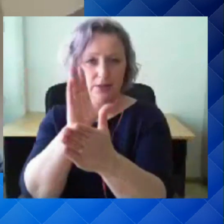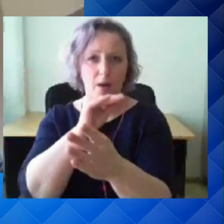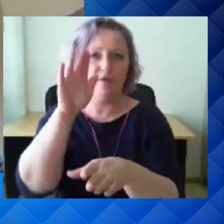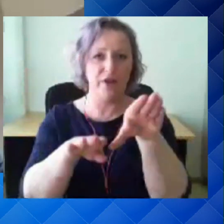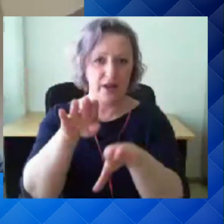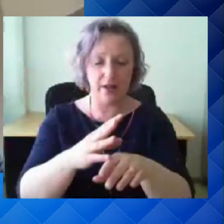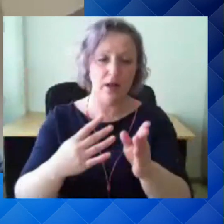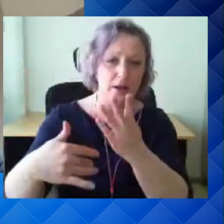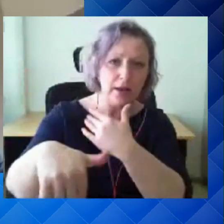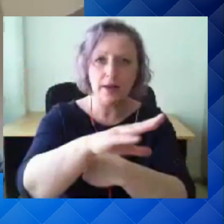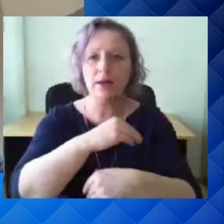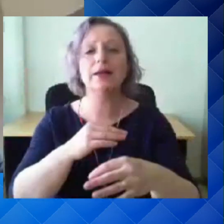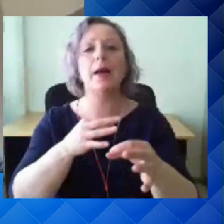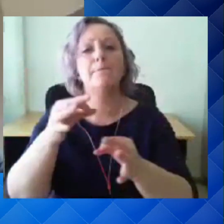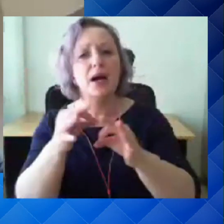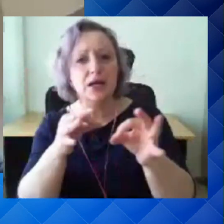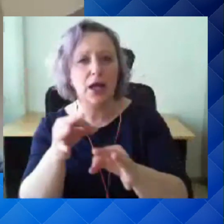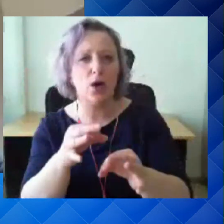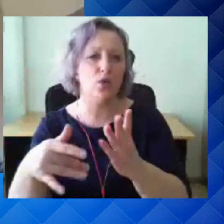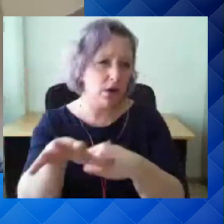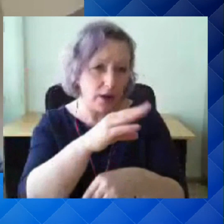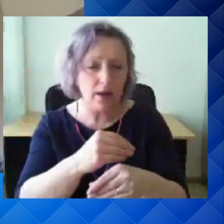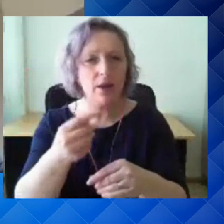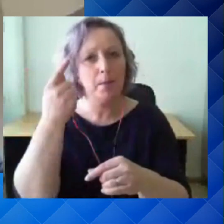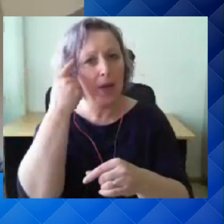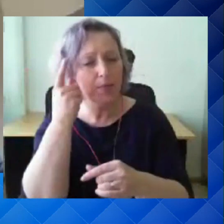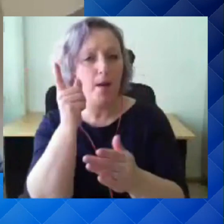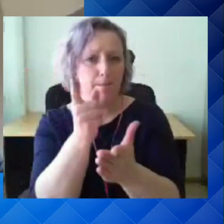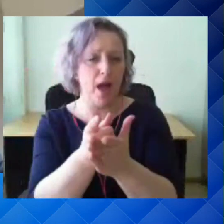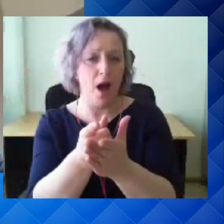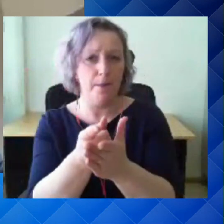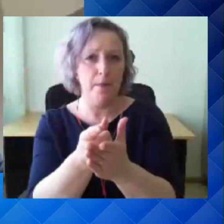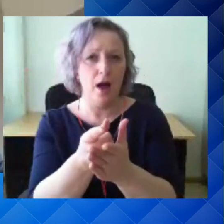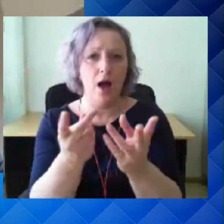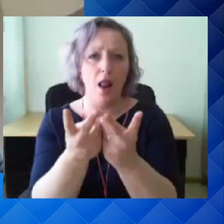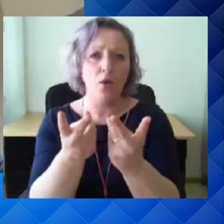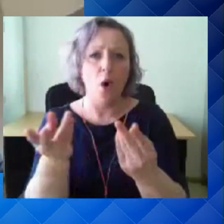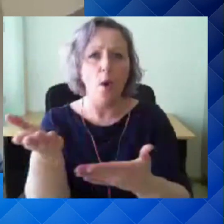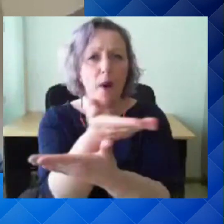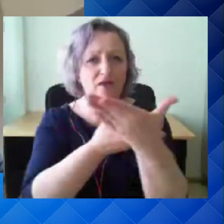mõõdikute puhul tuleb silmast pidada, et need 11 täiendavad ja